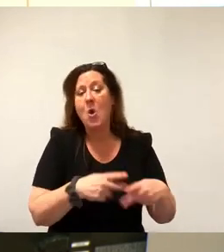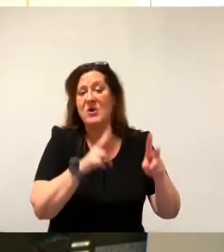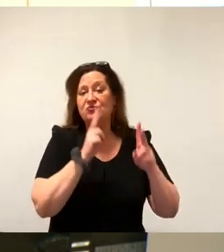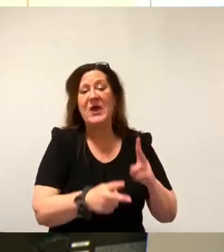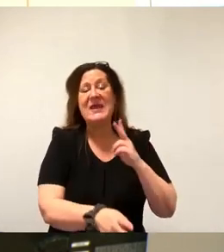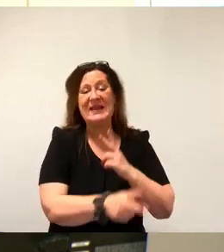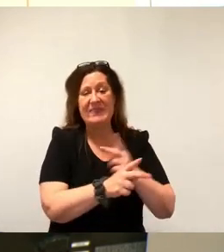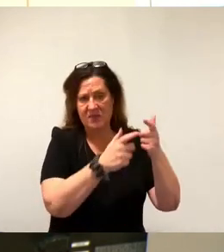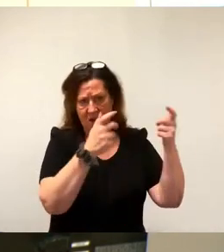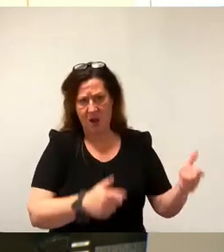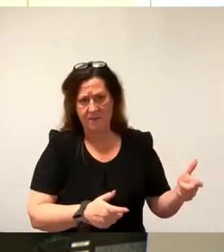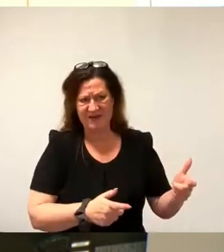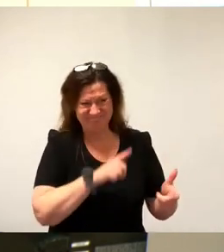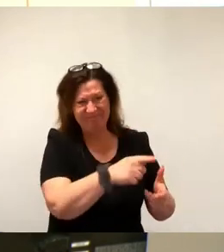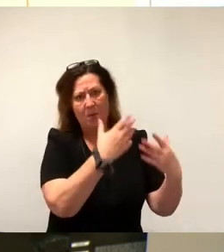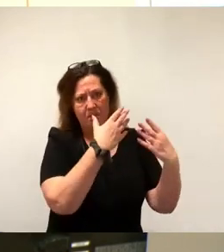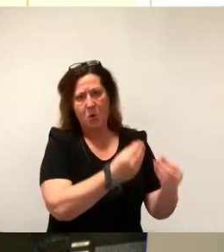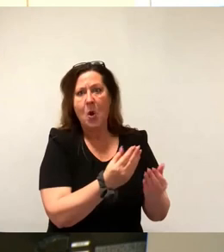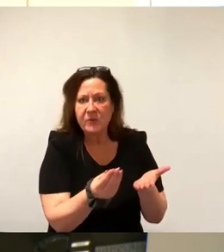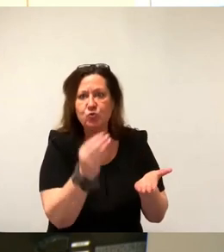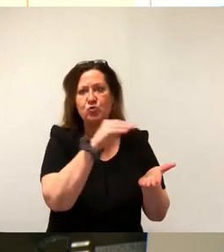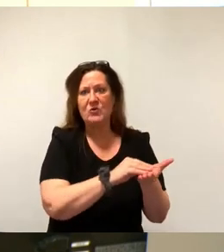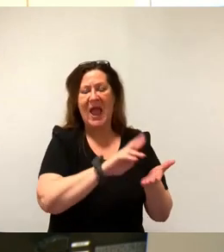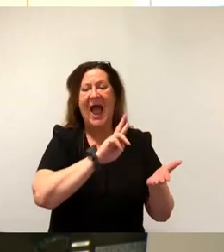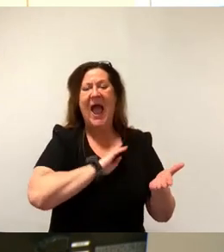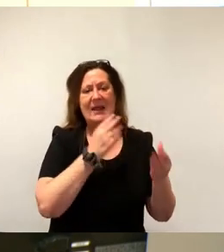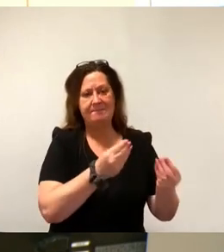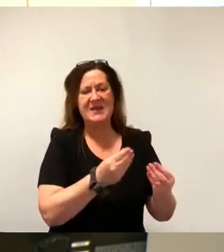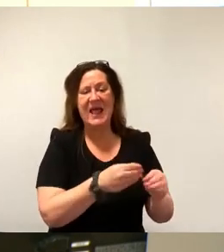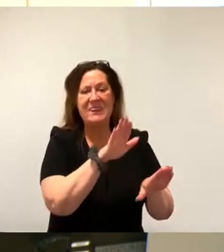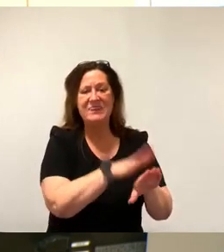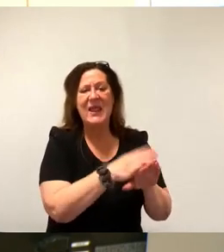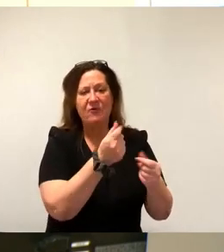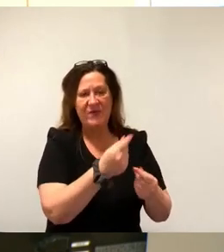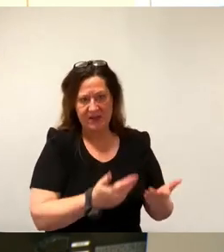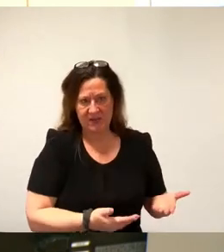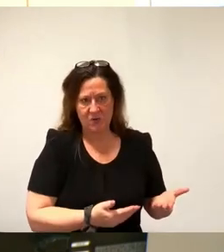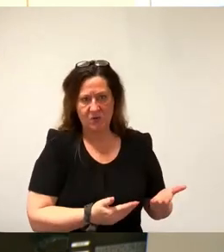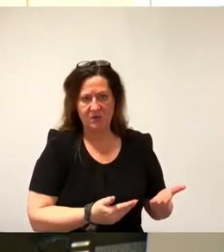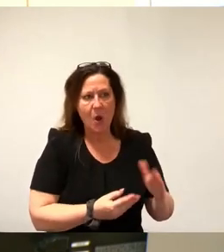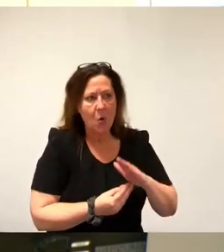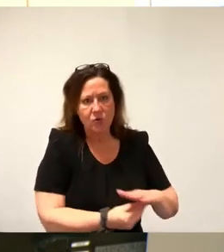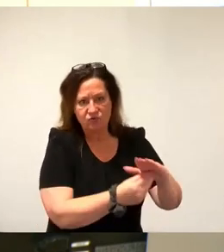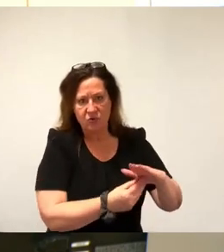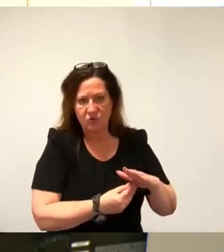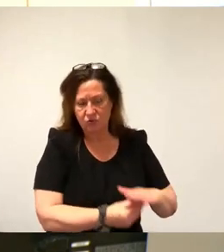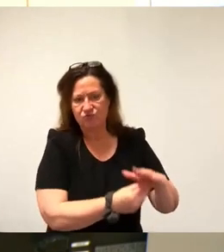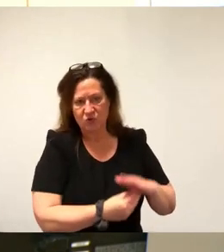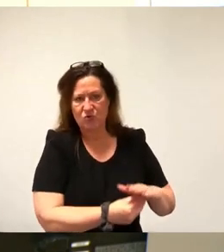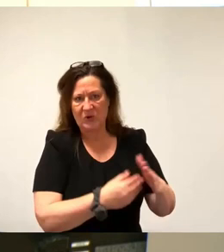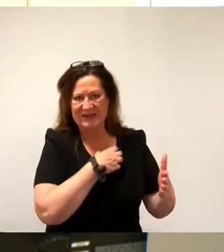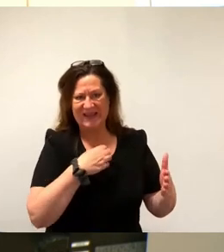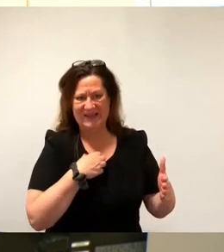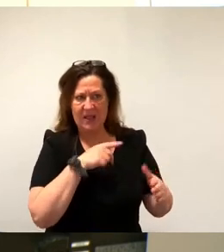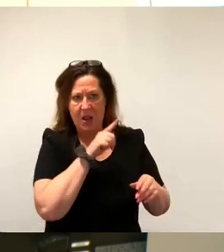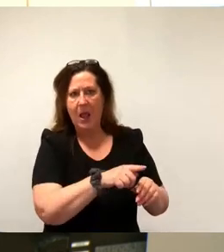Und sie bekommt zusätzliche Eigenmittel zur Deckung von Finanzierungslücken. Diese Unterstützung in Dresden beim Bau von